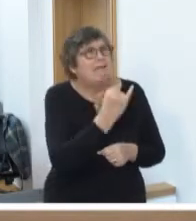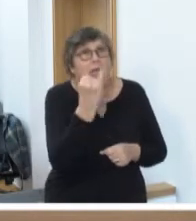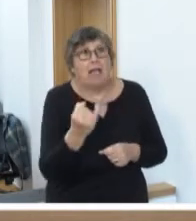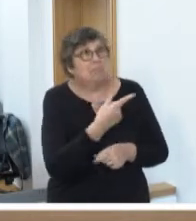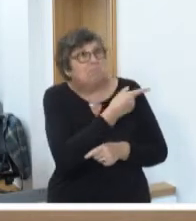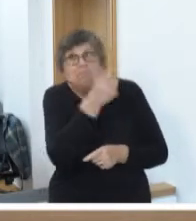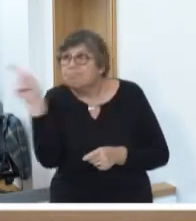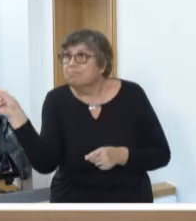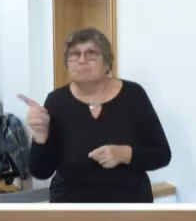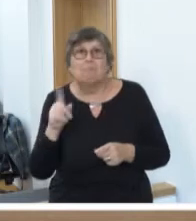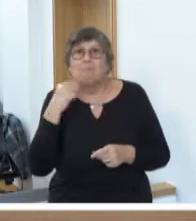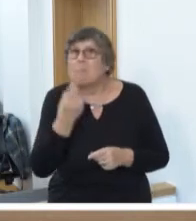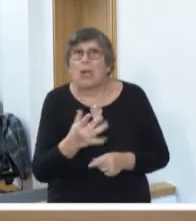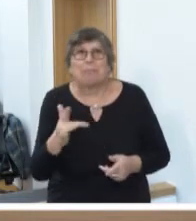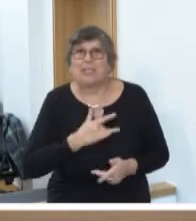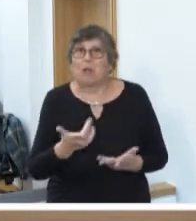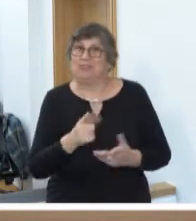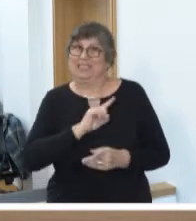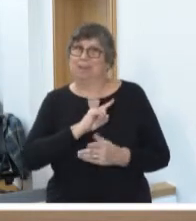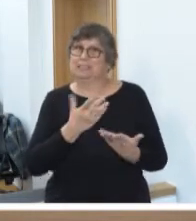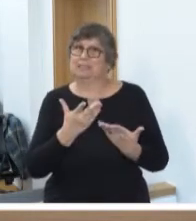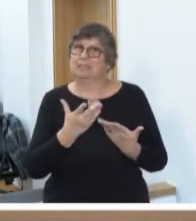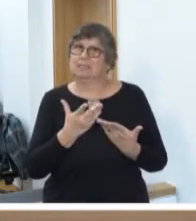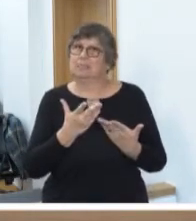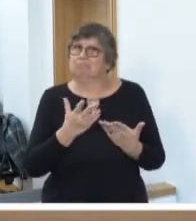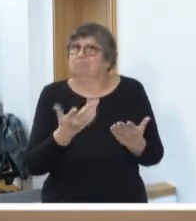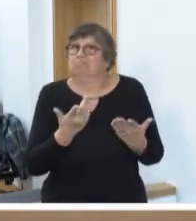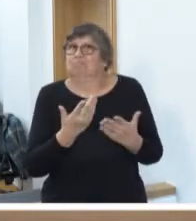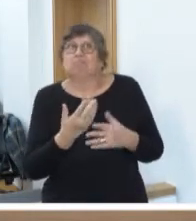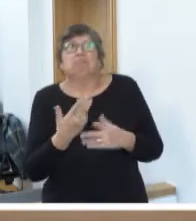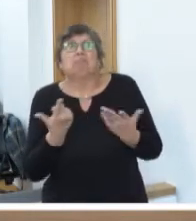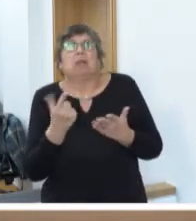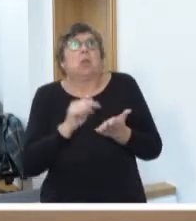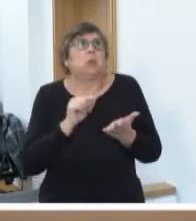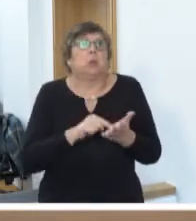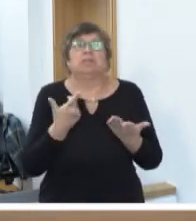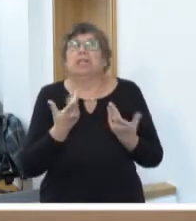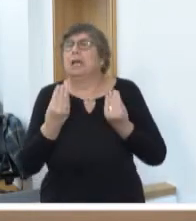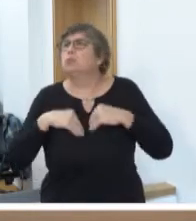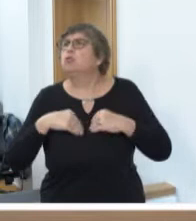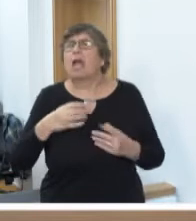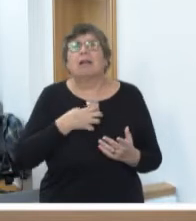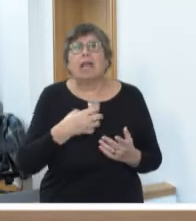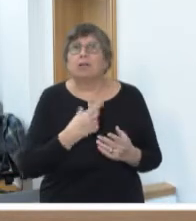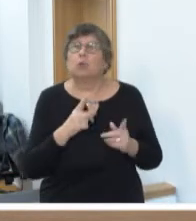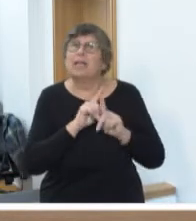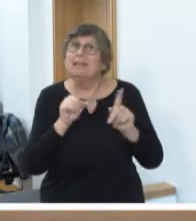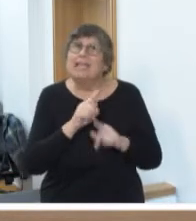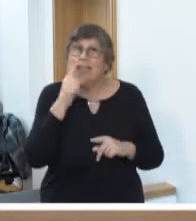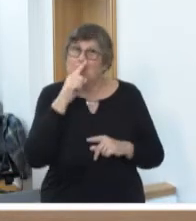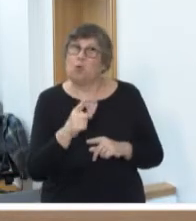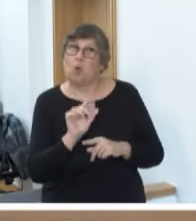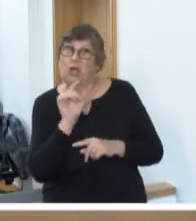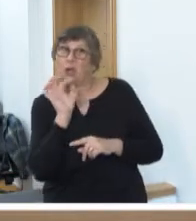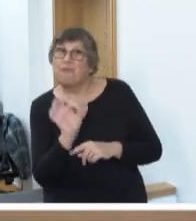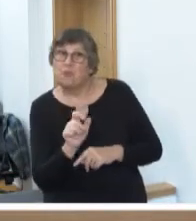sitzen, morgen treffen. Durch irgendeinen Umstand. Eine psychische Erkrankung stellt aber nicht nur die Betroffenen